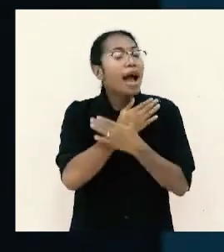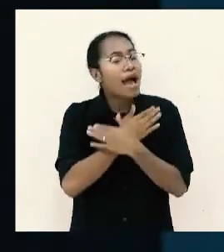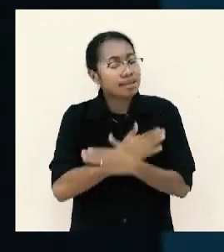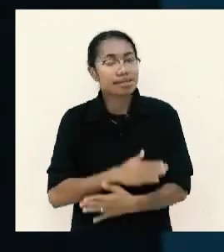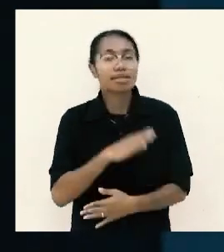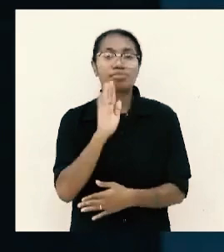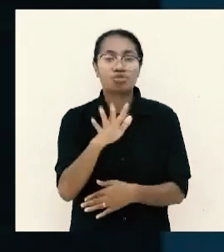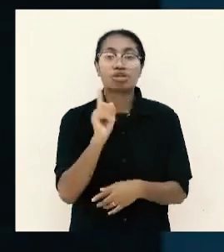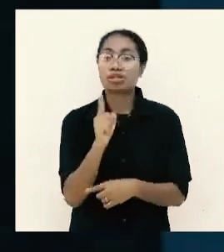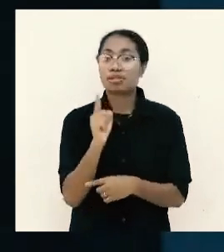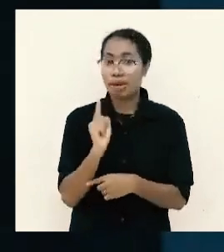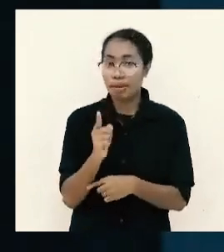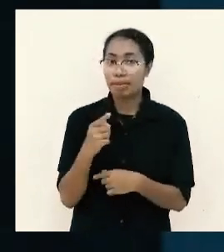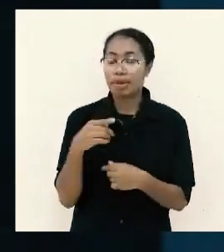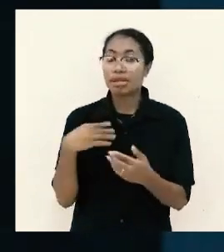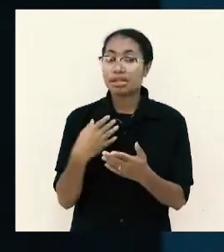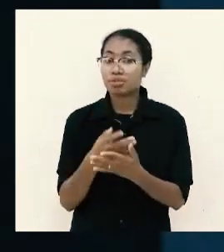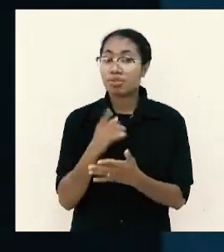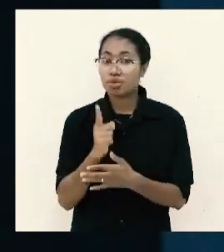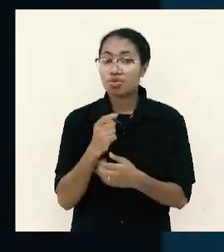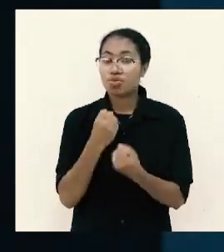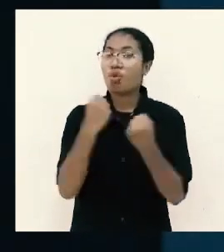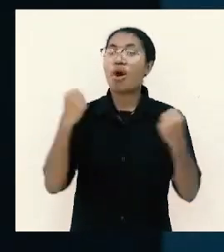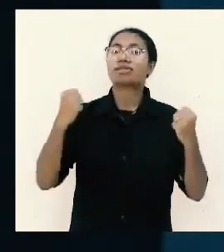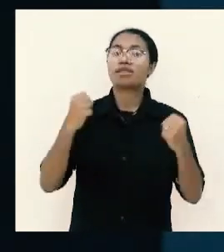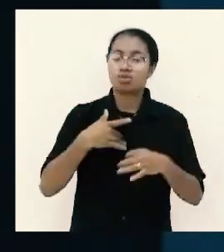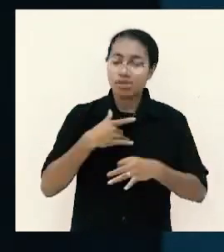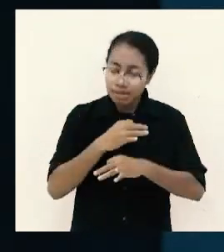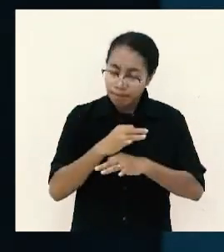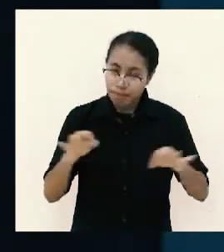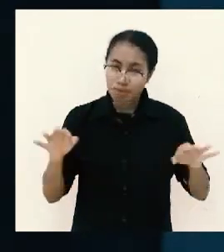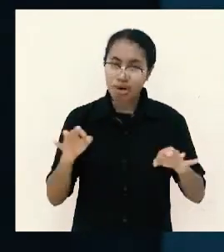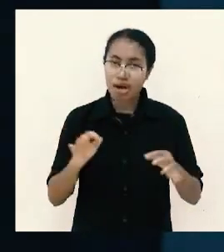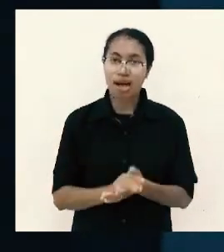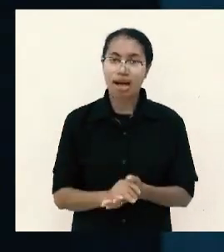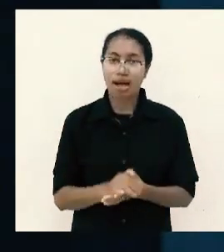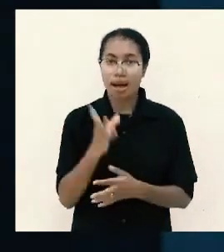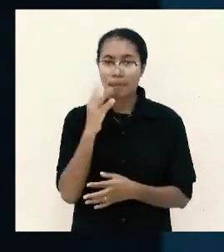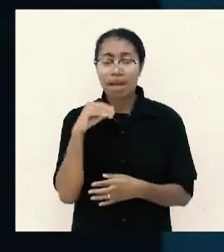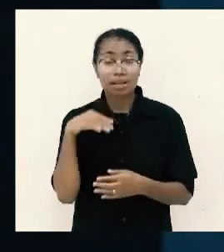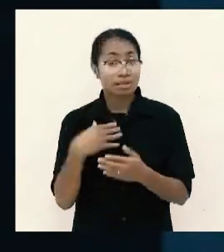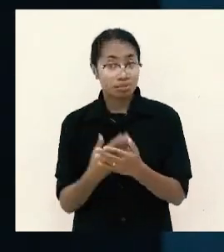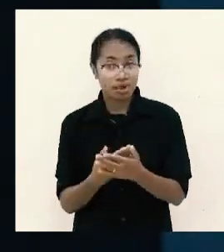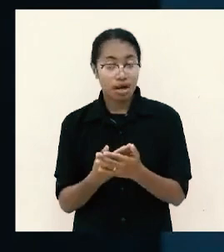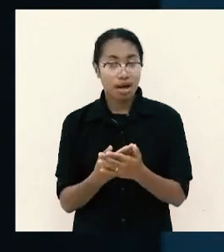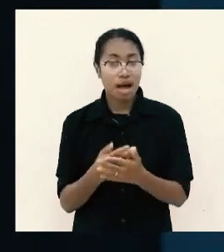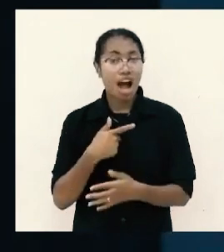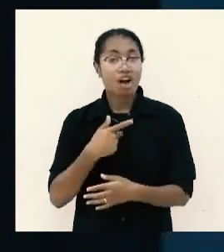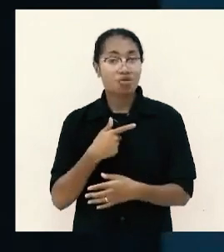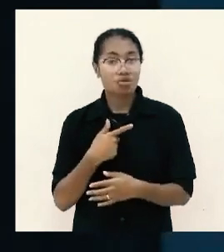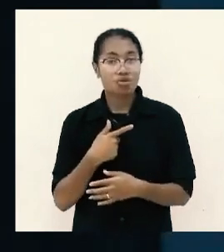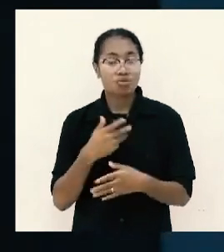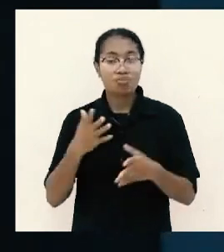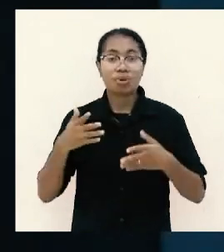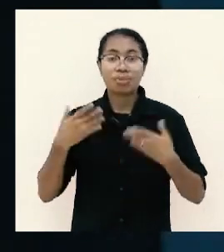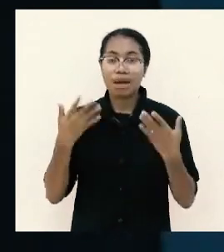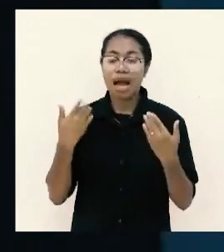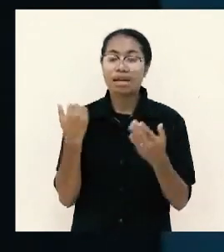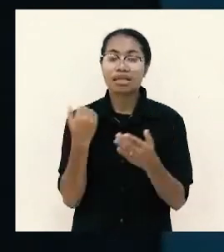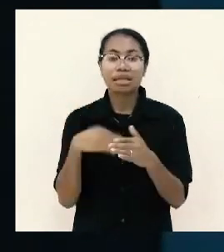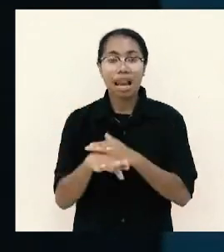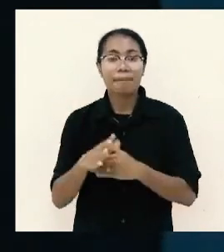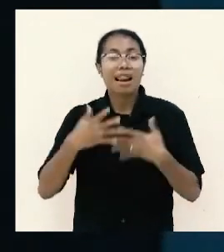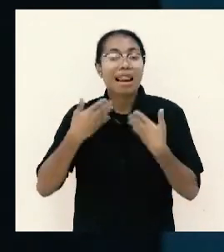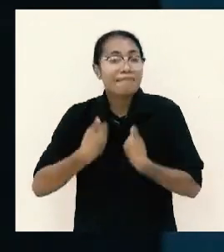sebab dalam kelemahan lah kuasa aku jadi sempurna paulus terlebih suka aku bermegah dalam kelemahanku